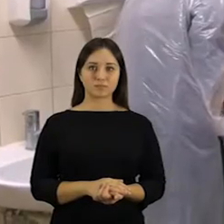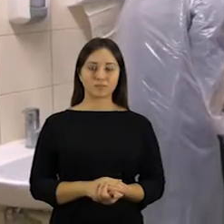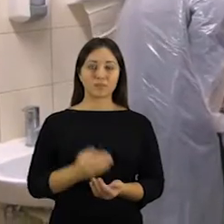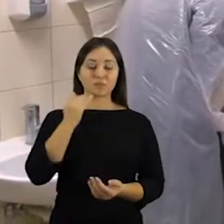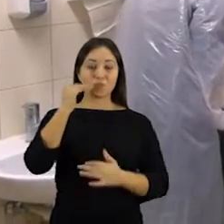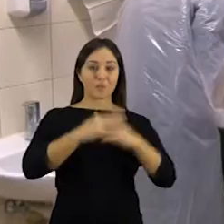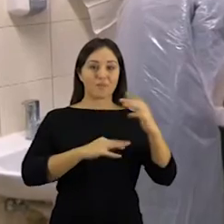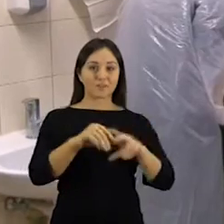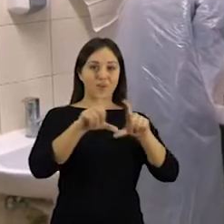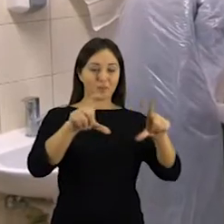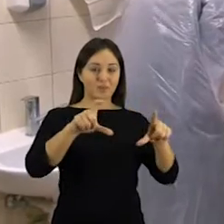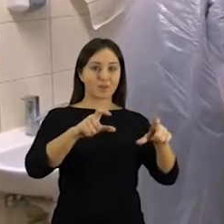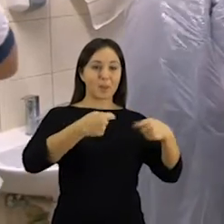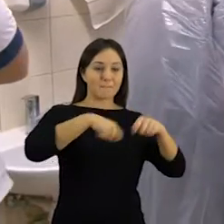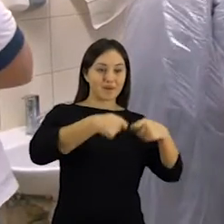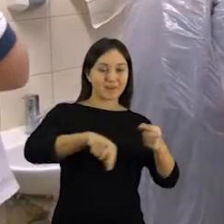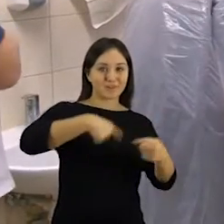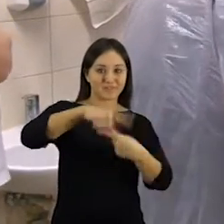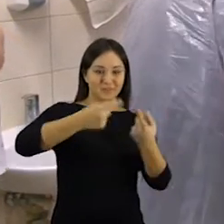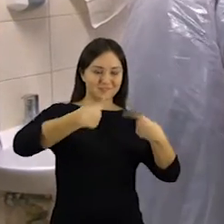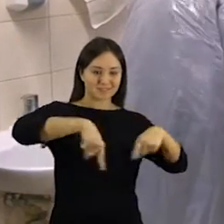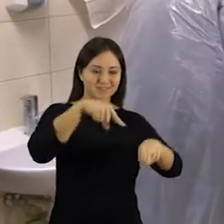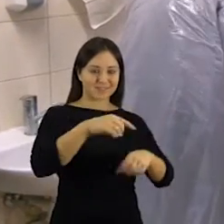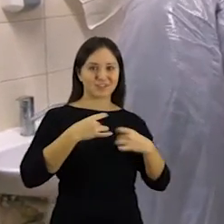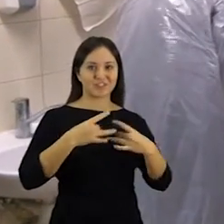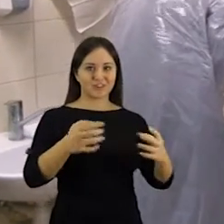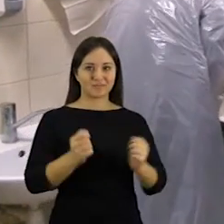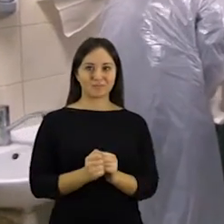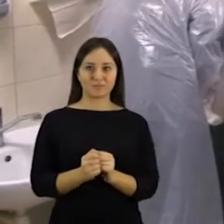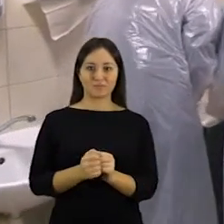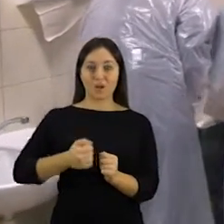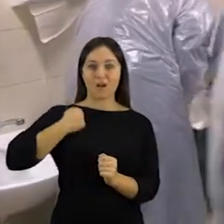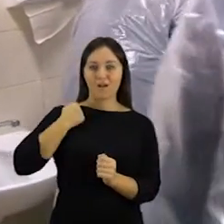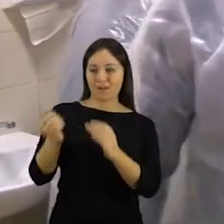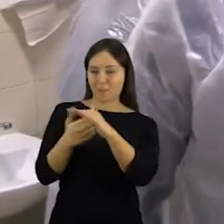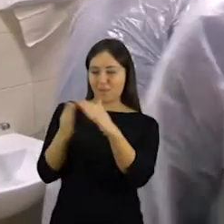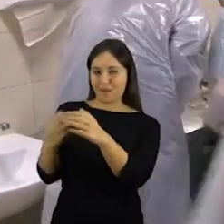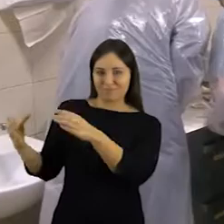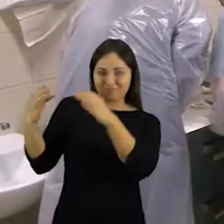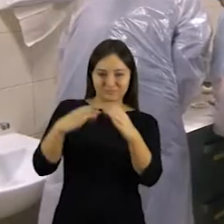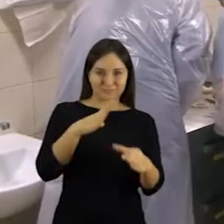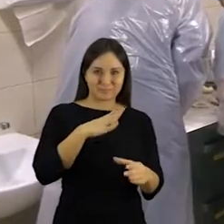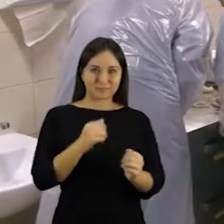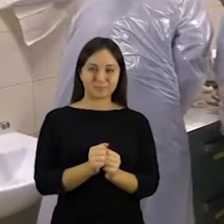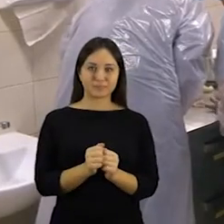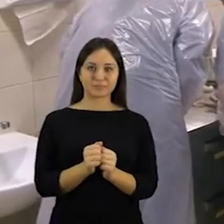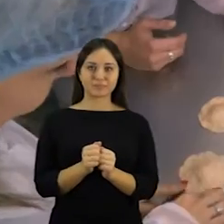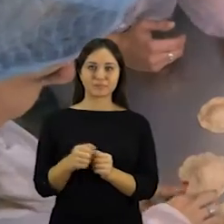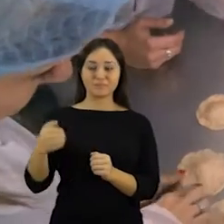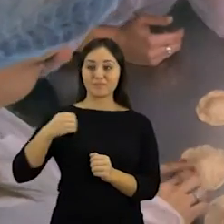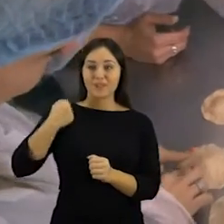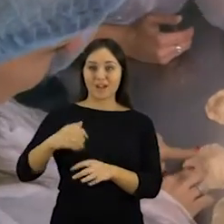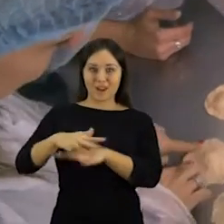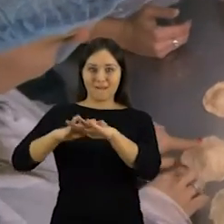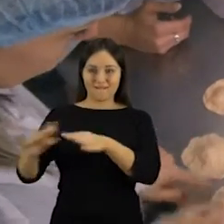Šiaulių profesinio rengimo centro prekybos ir verslos skyriuje šventė, į kurią mokiniai pakvietė NATO karius. Oro policijos misiją